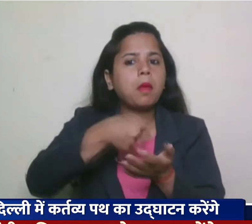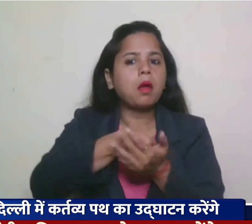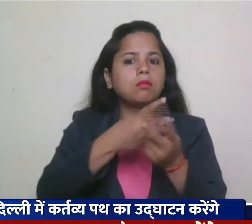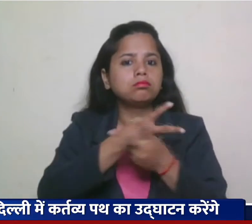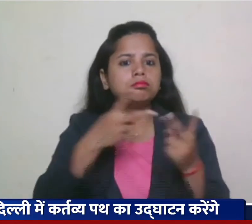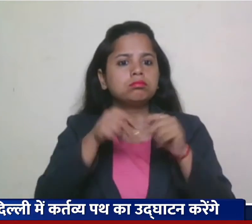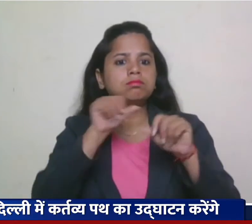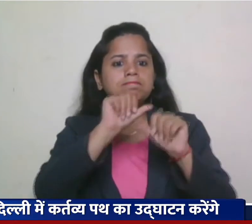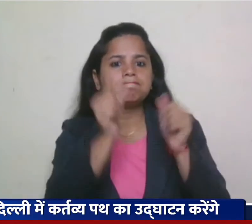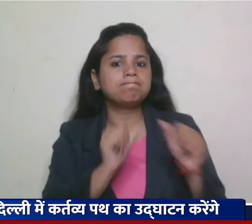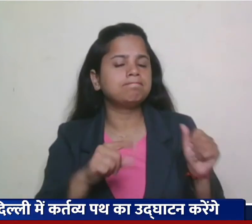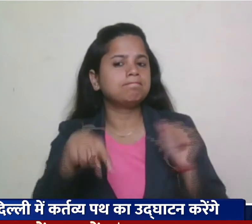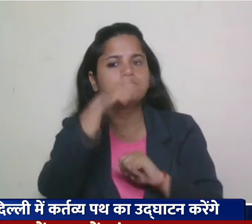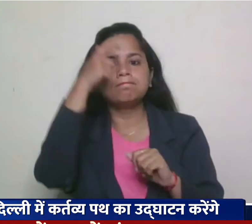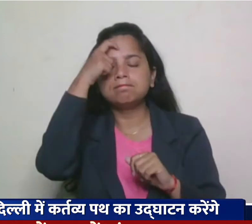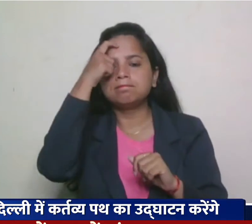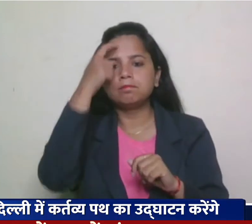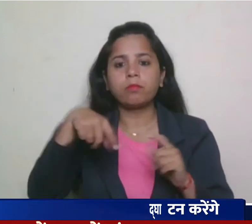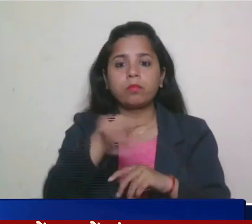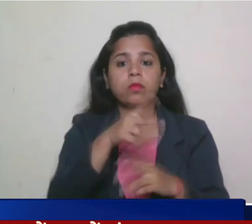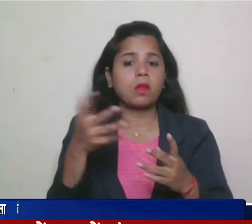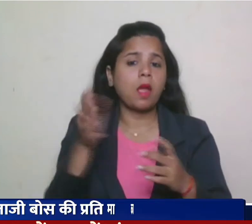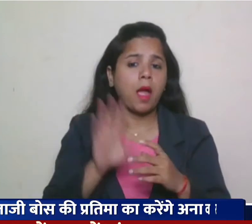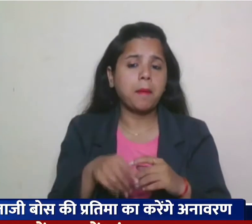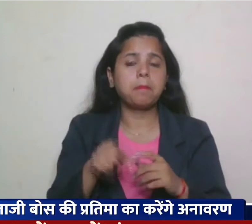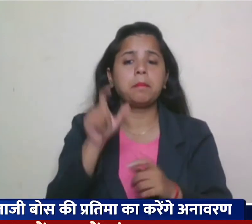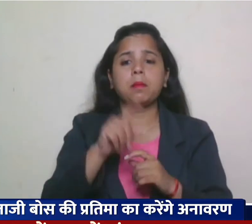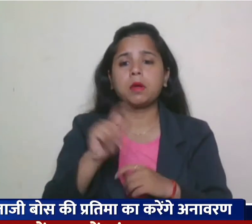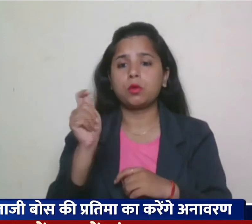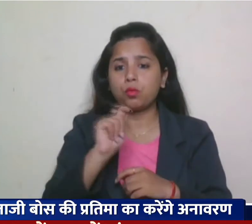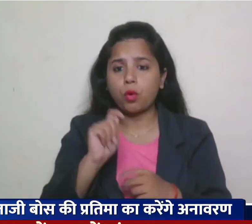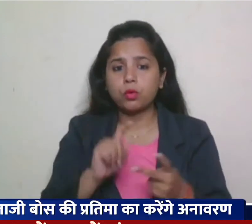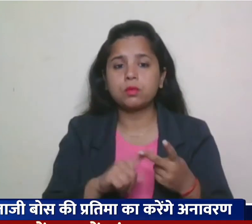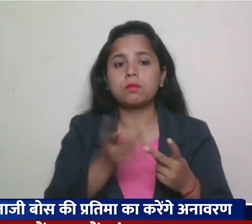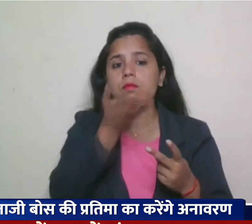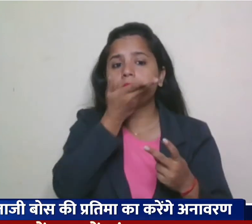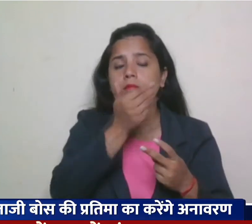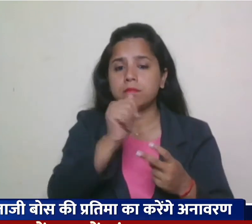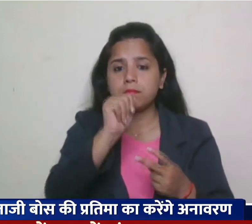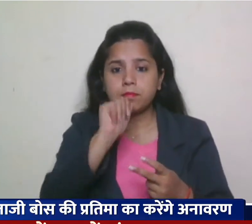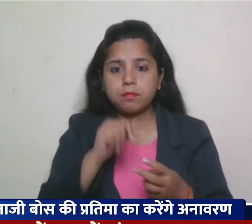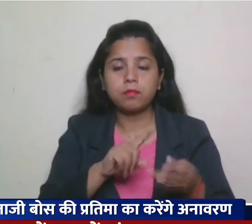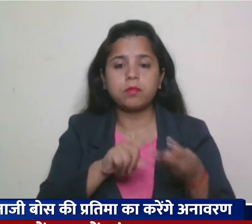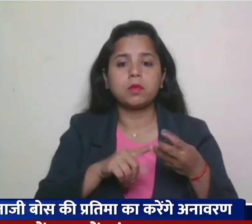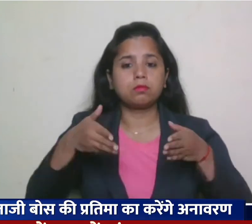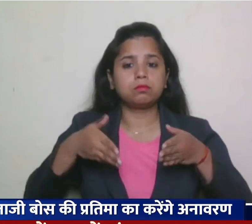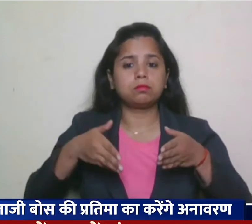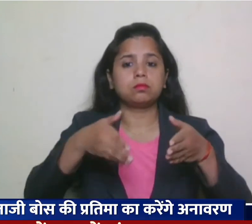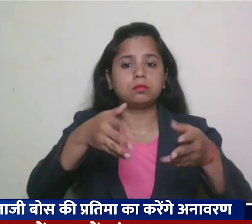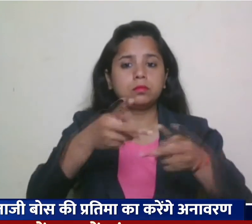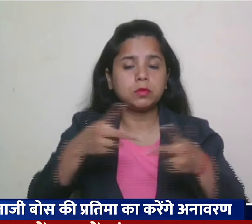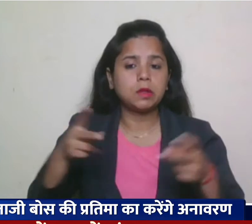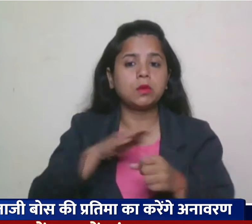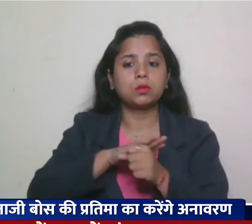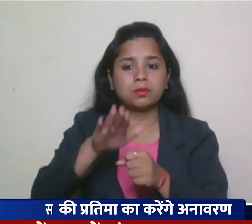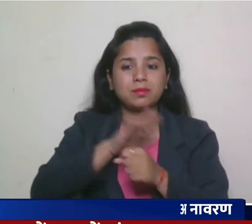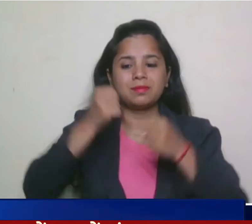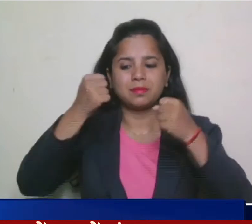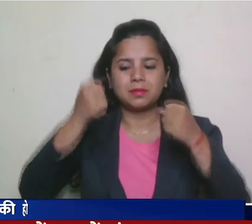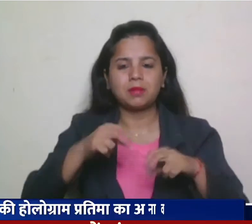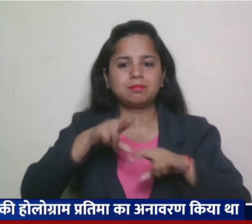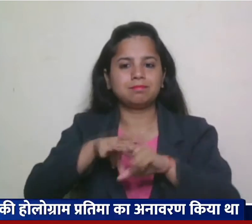इसमें सावजनिक शौचाले, पीने का पानी, स्ट्रीट फरनीचर और इसके साथ